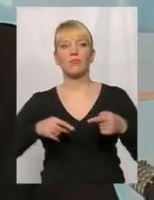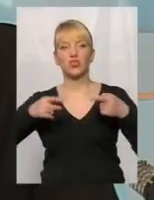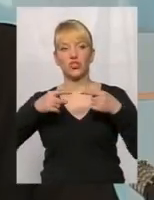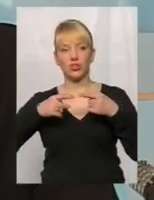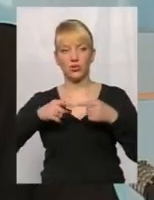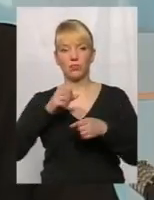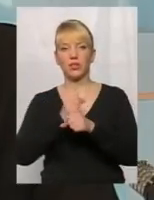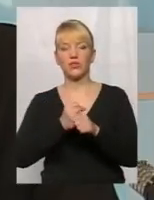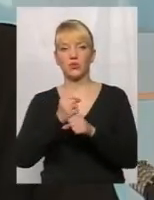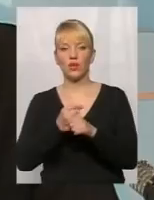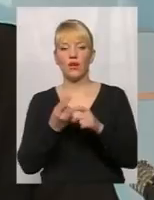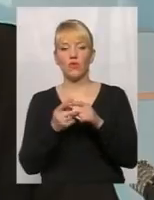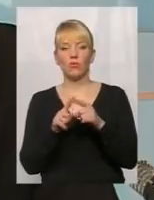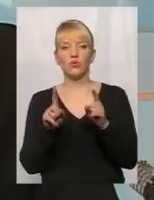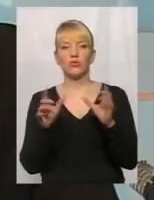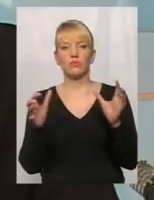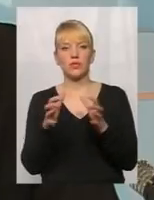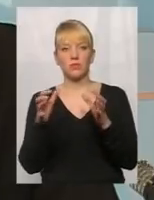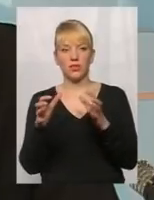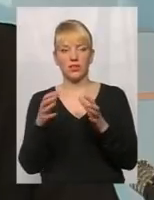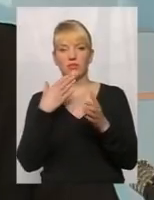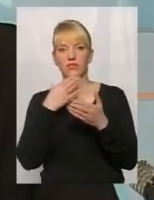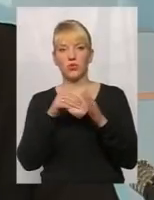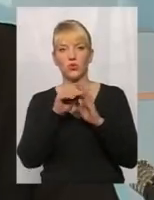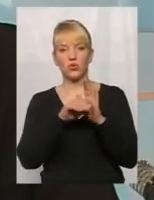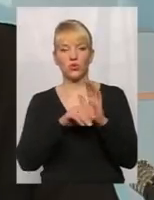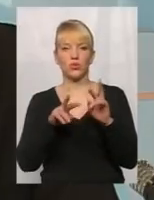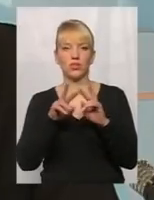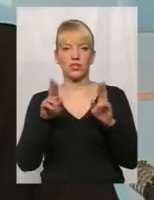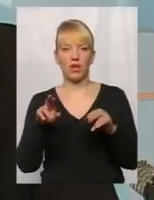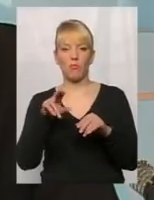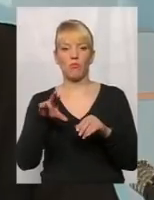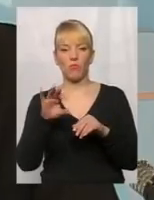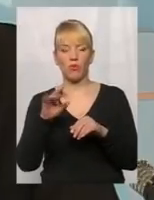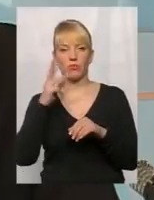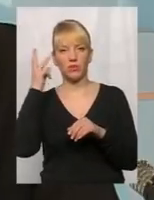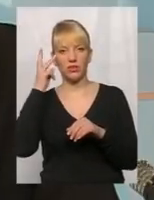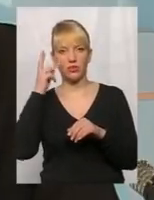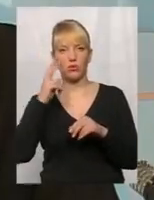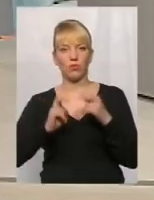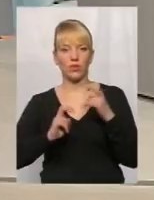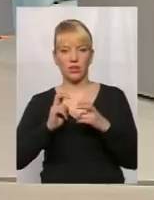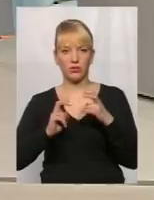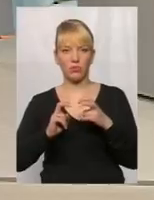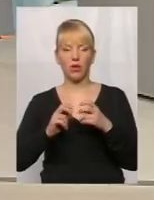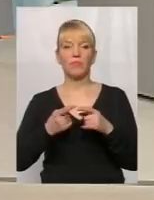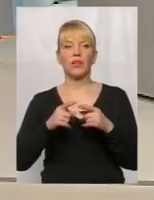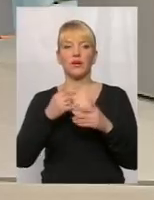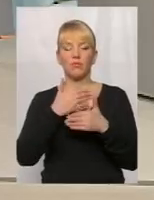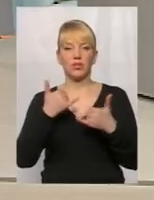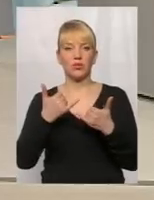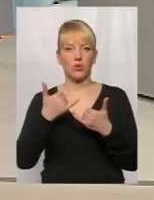працює в тому, щоб зберегти всю структуру. Аналогічно і по Хмельницькому протезному підприємствам. Ми сьогодні абсолютно